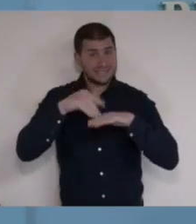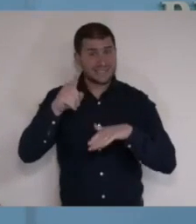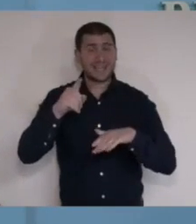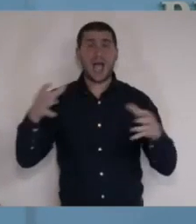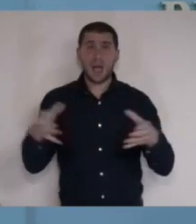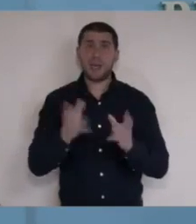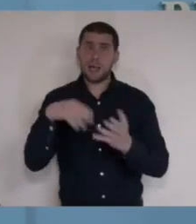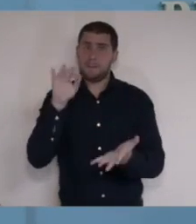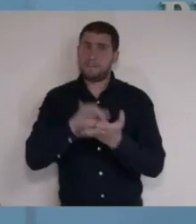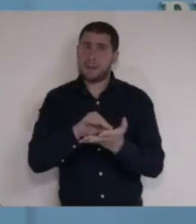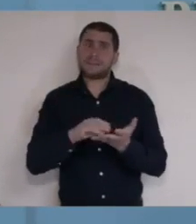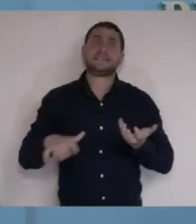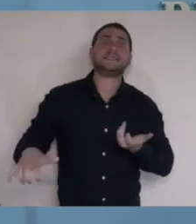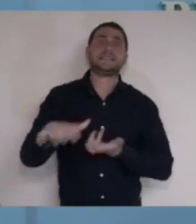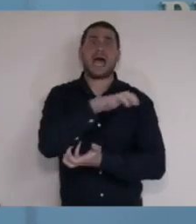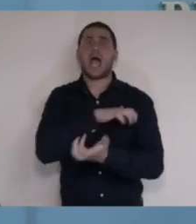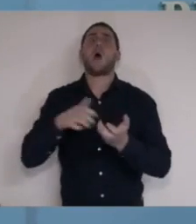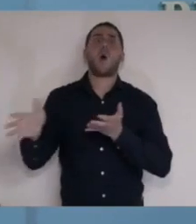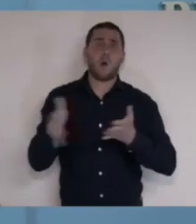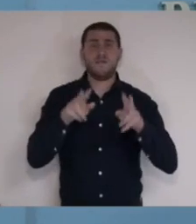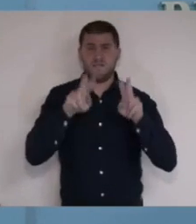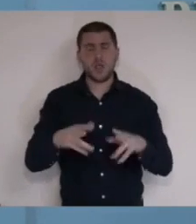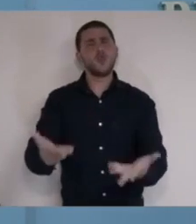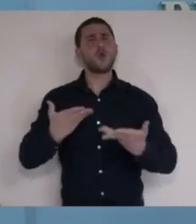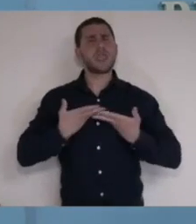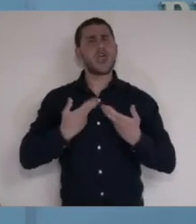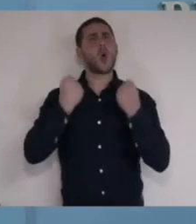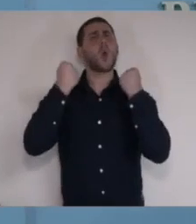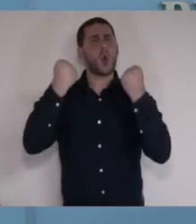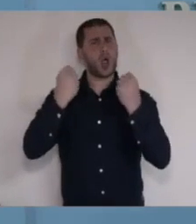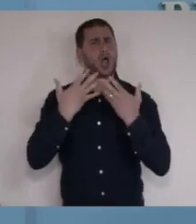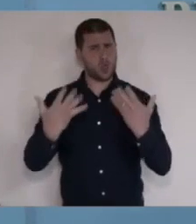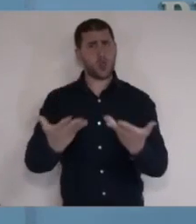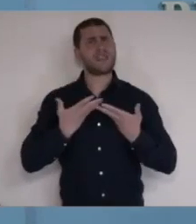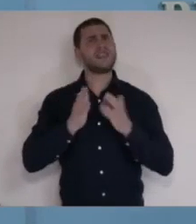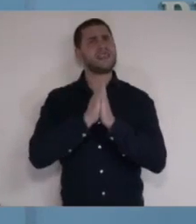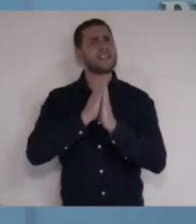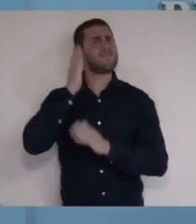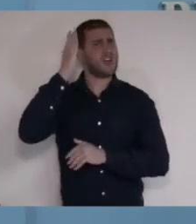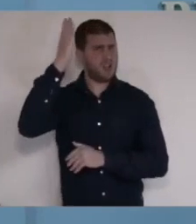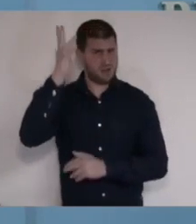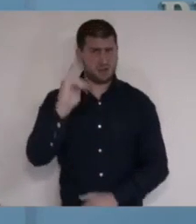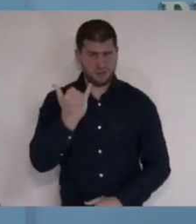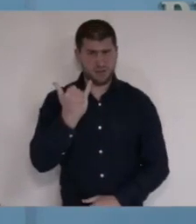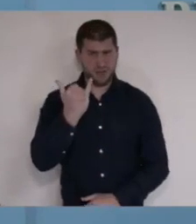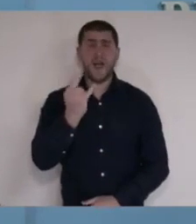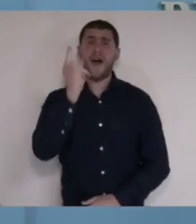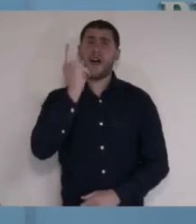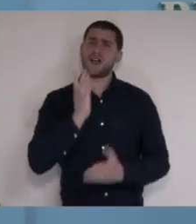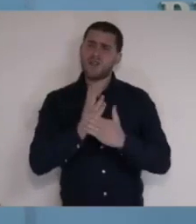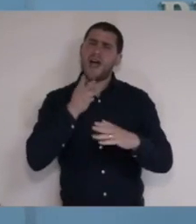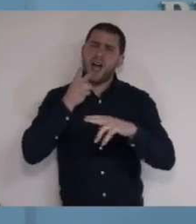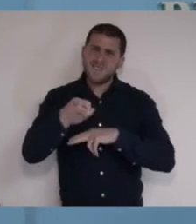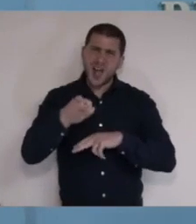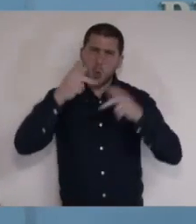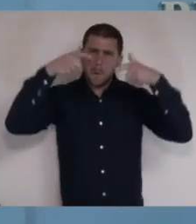עמד בסערות הזאת. זה נותן כוח, זה נותן תקווה. עברנו